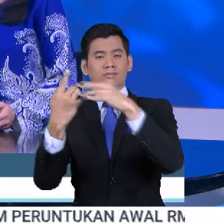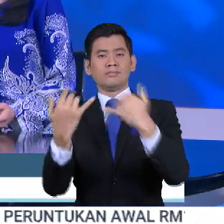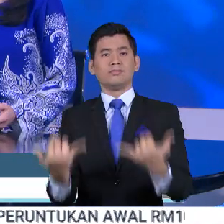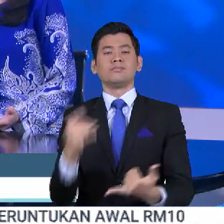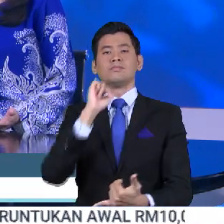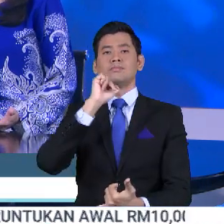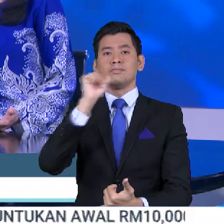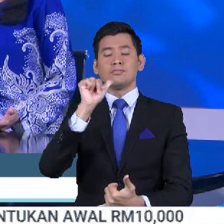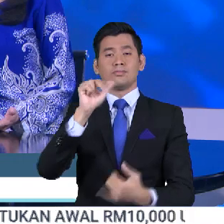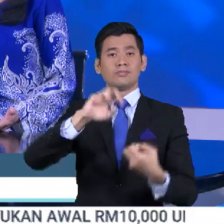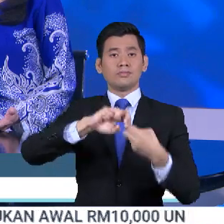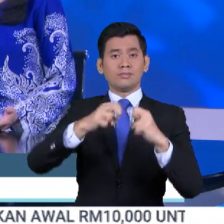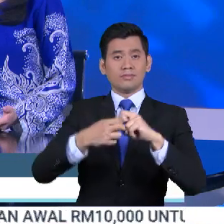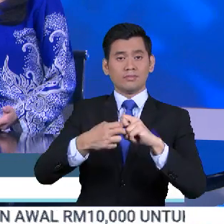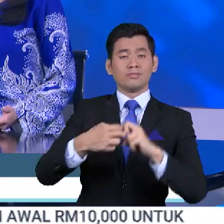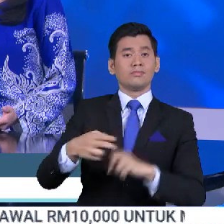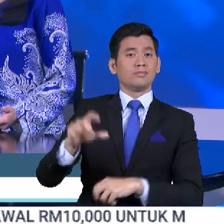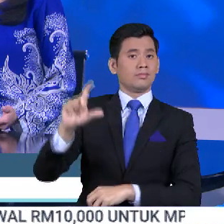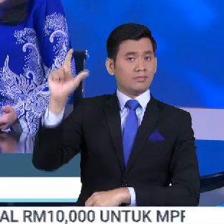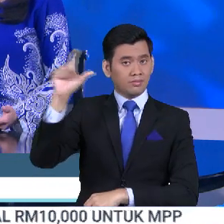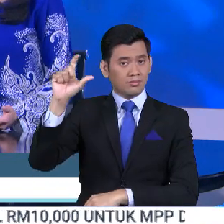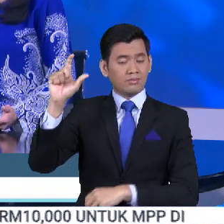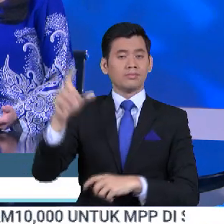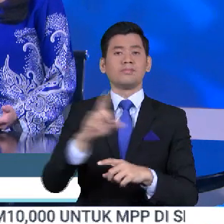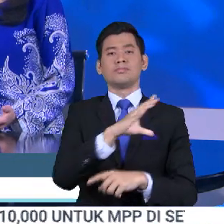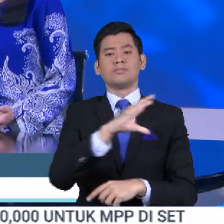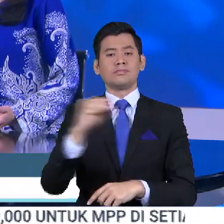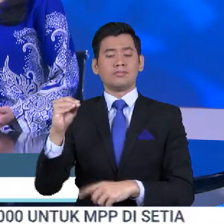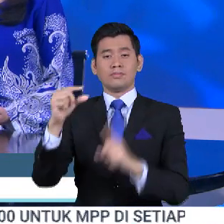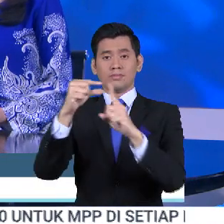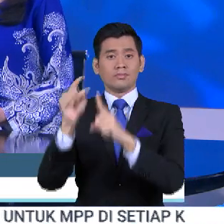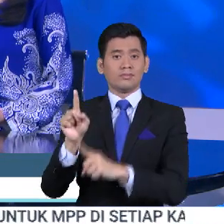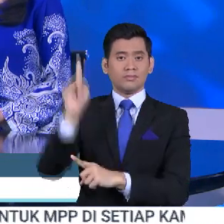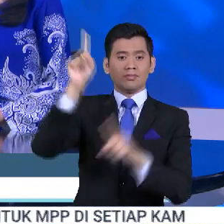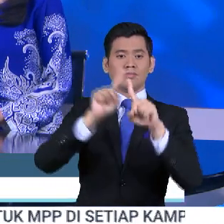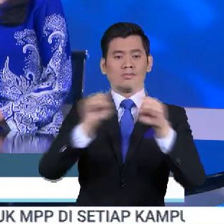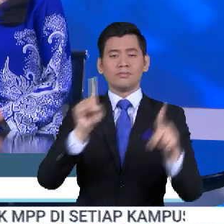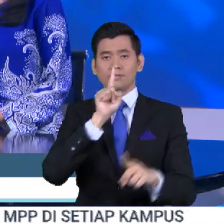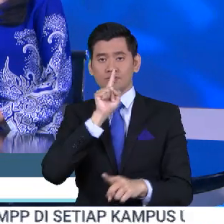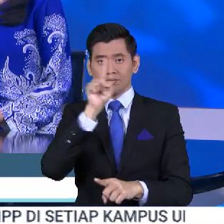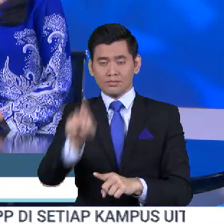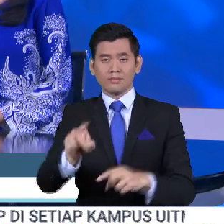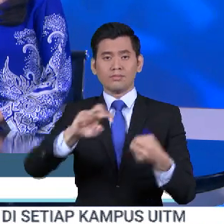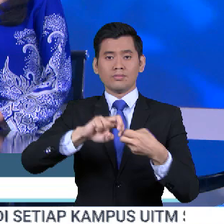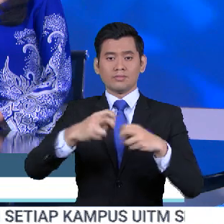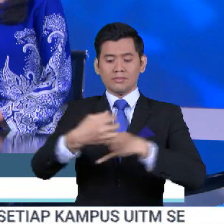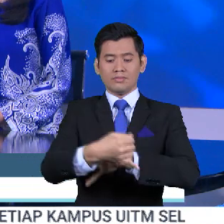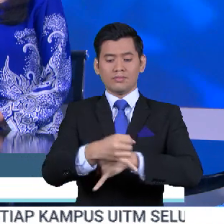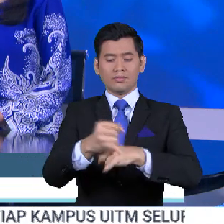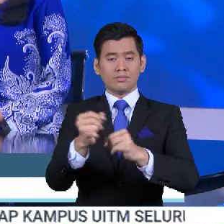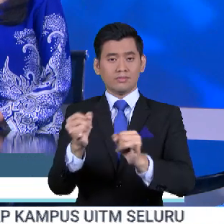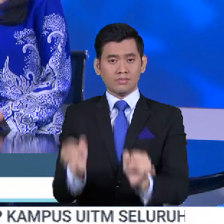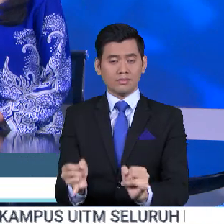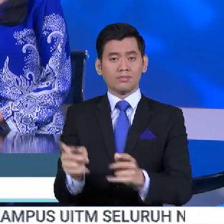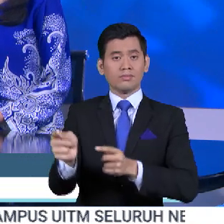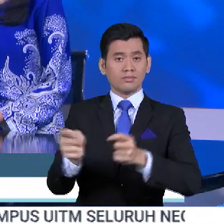isu agama maupun isu penggunaan kalimah Allah, namun ia adalah isu pentadbiran Jabatan Kastam di Raja